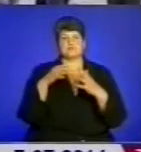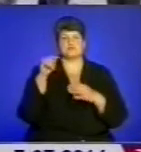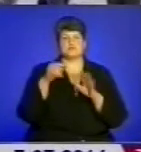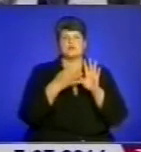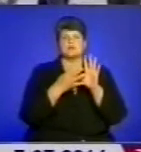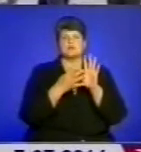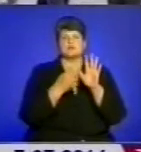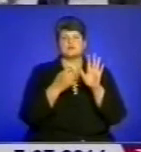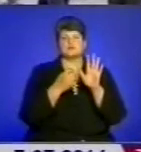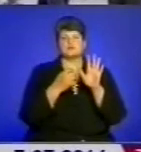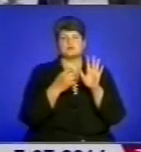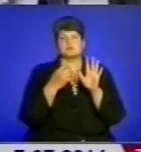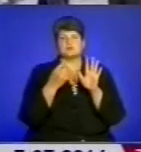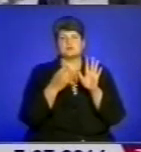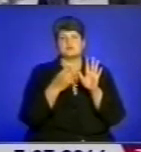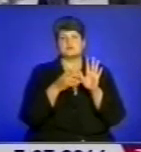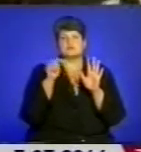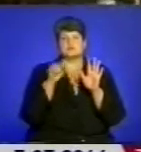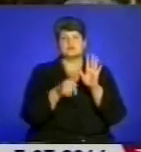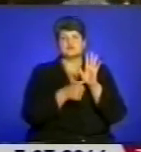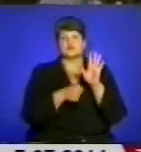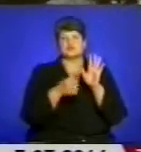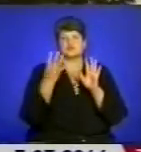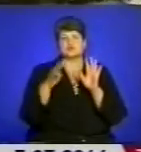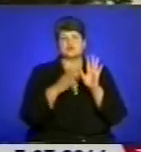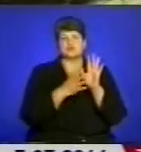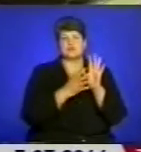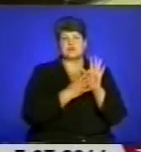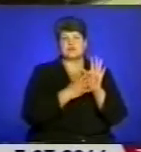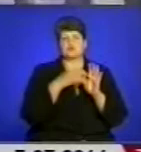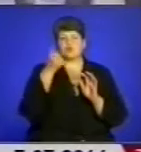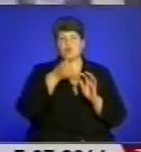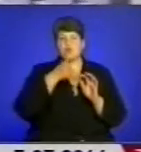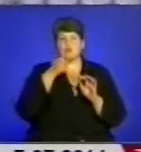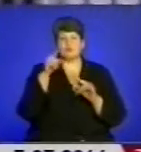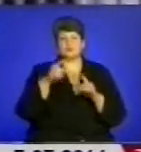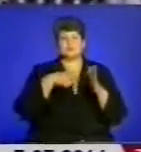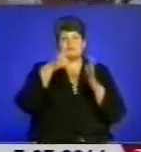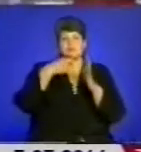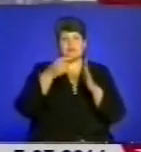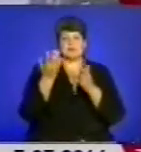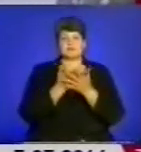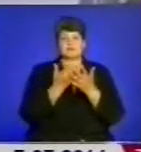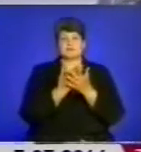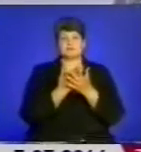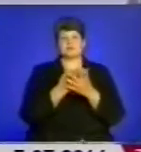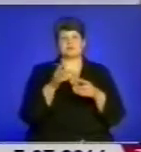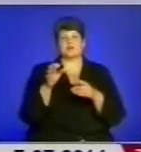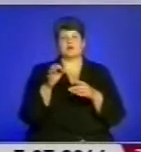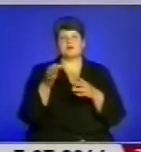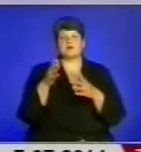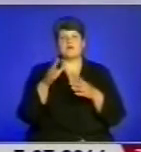року між військами Богдана Хмельницького і Речі Посполитої. Тут знімали фільм про ці події вогнем і мечем.